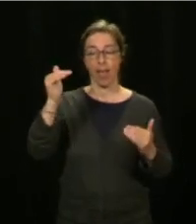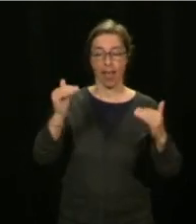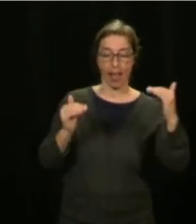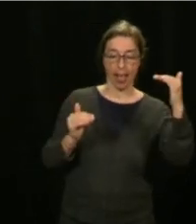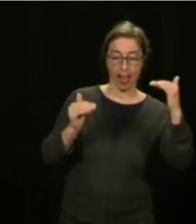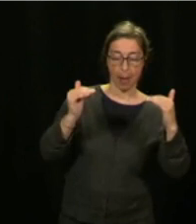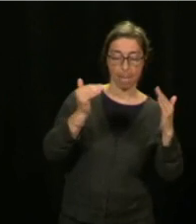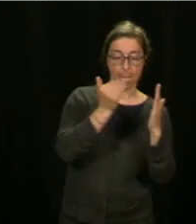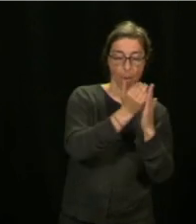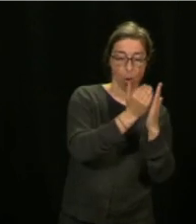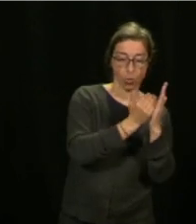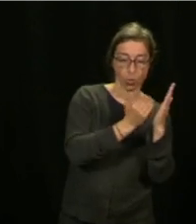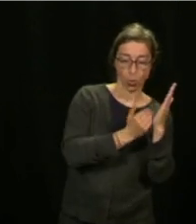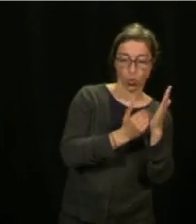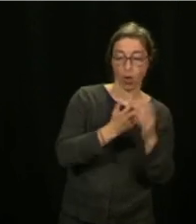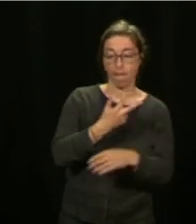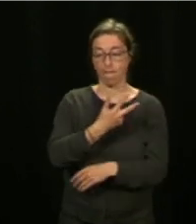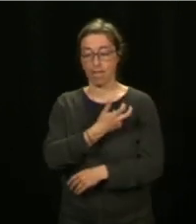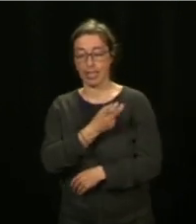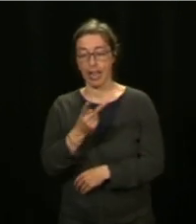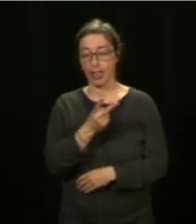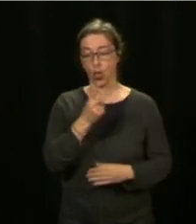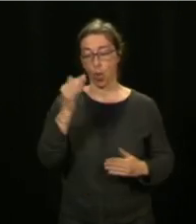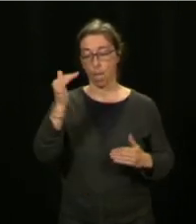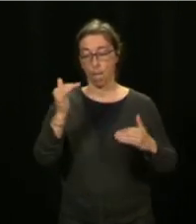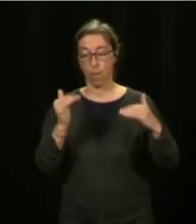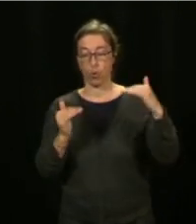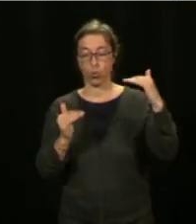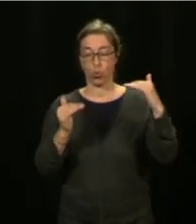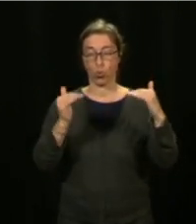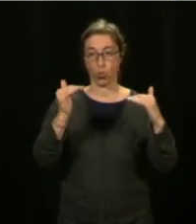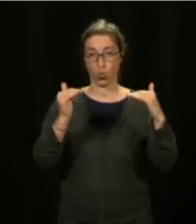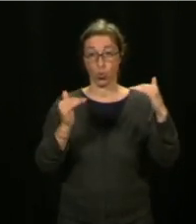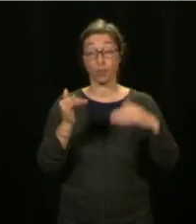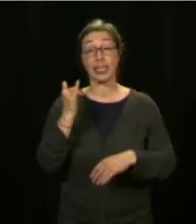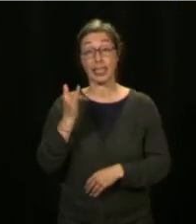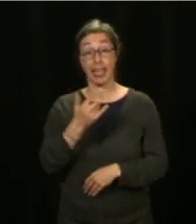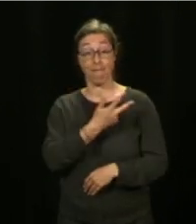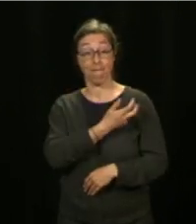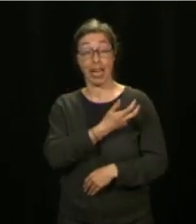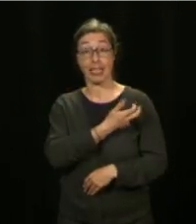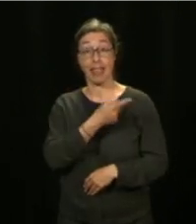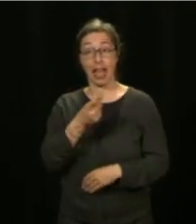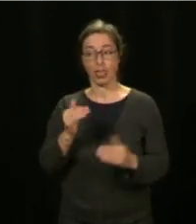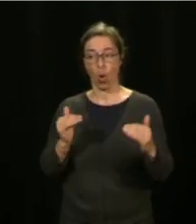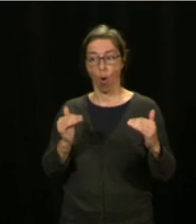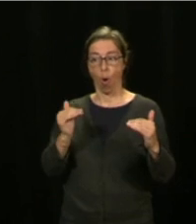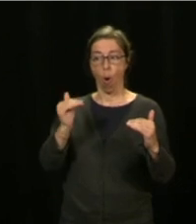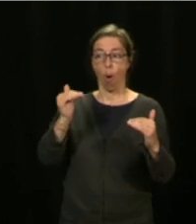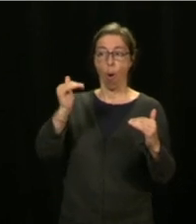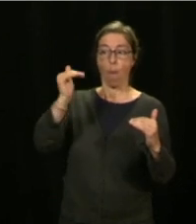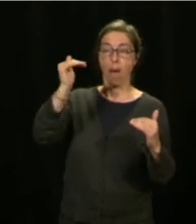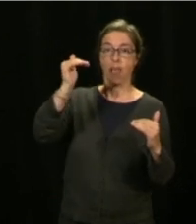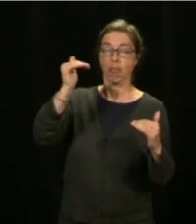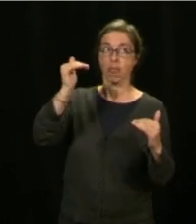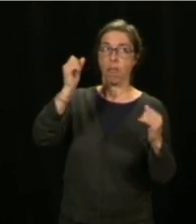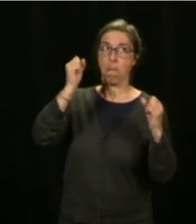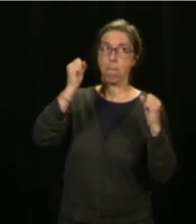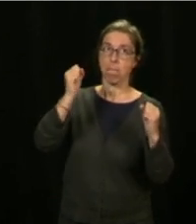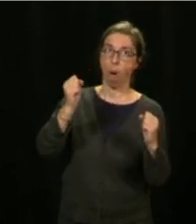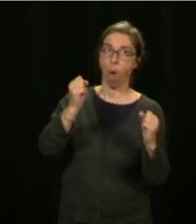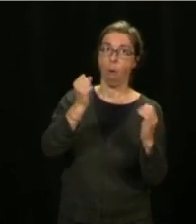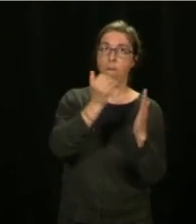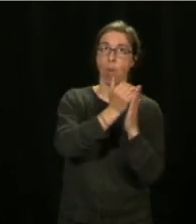monter la vaccination, plus on peut s'ajuster dans les mesures sanitaires. Alors, vous me voyez venir, si on veut enlever des mesures